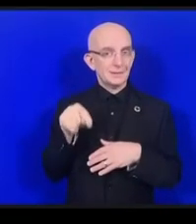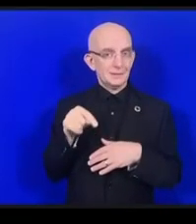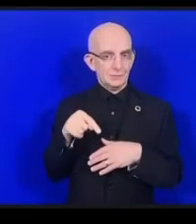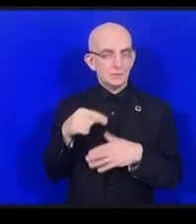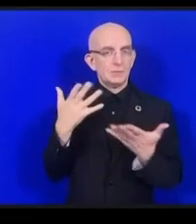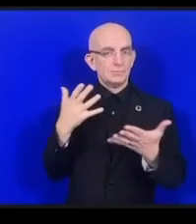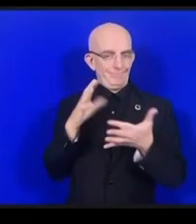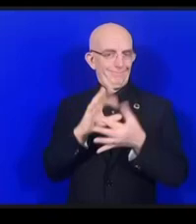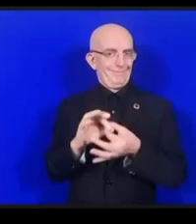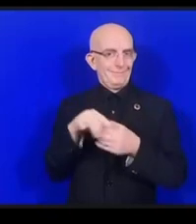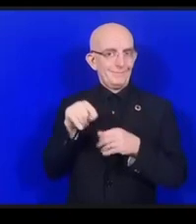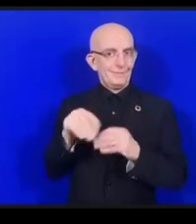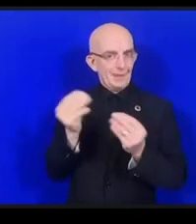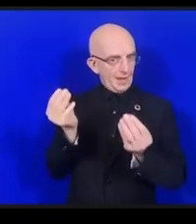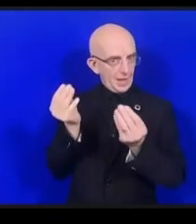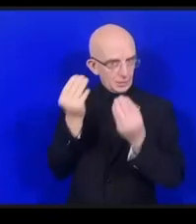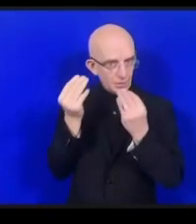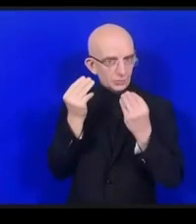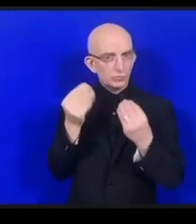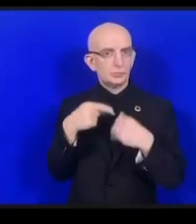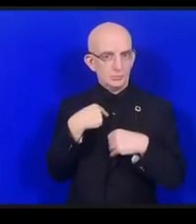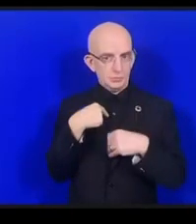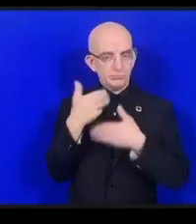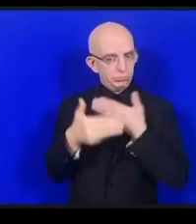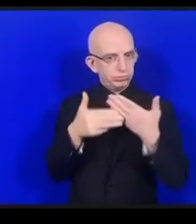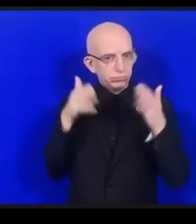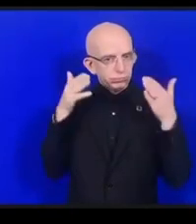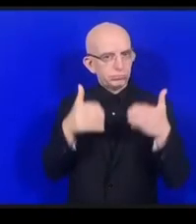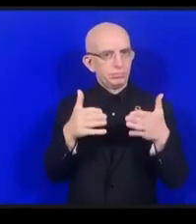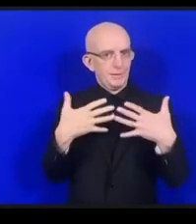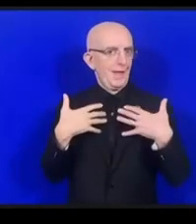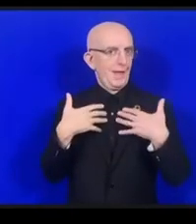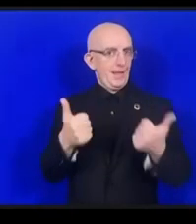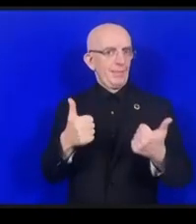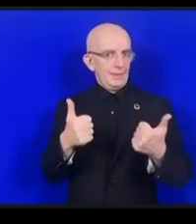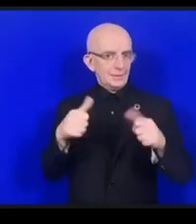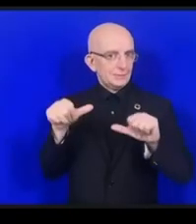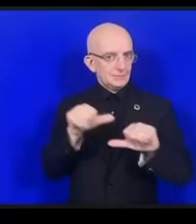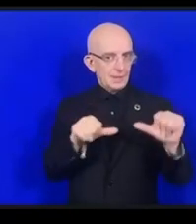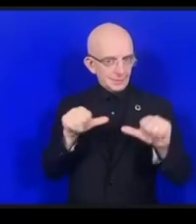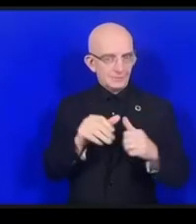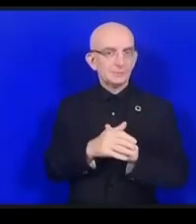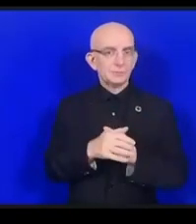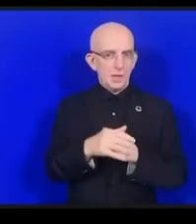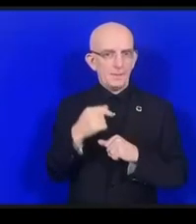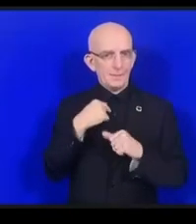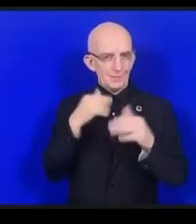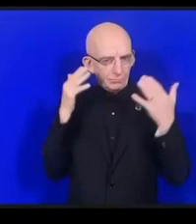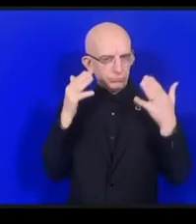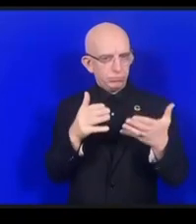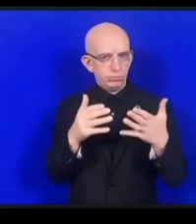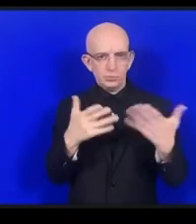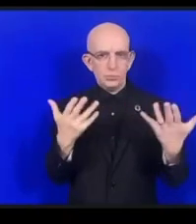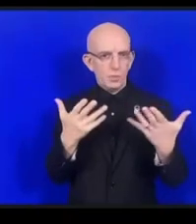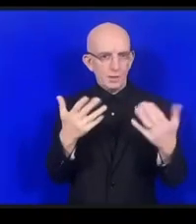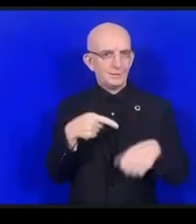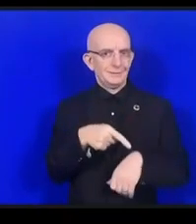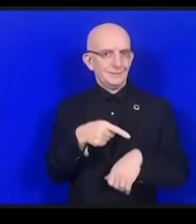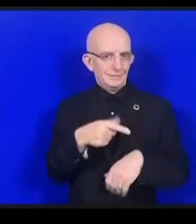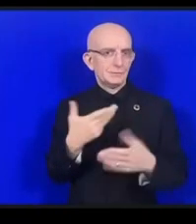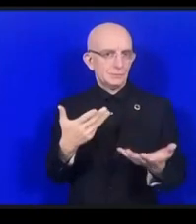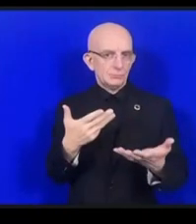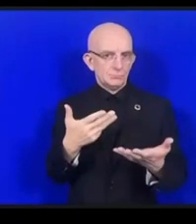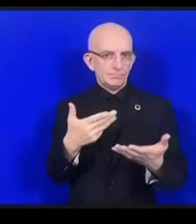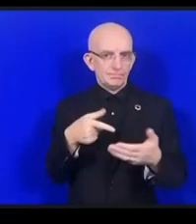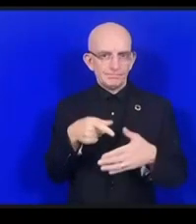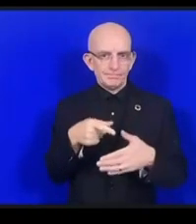スサイエンスを勉強しています横山明美です私はアジア太平洋の障害者を持っている方